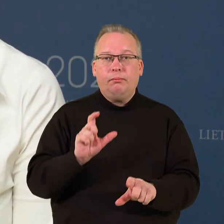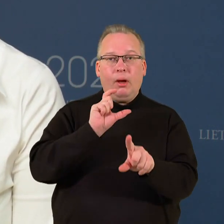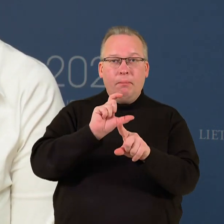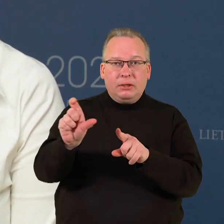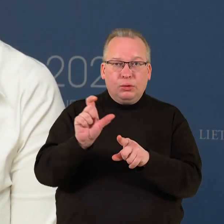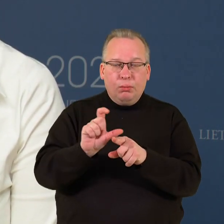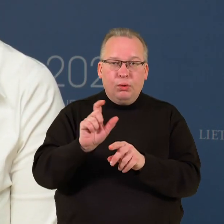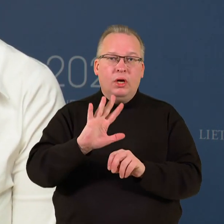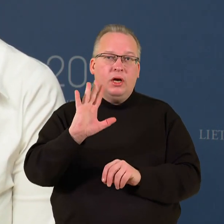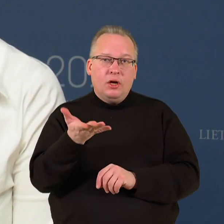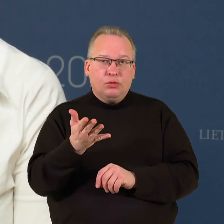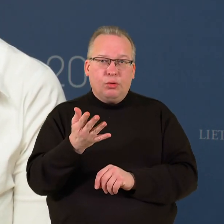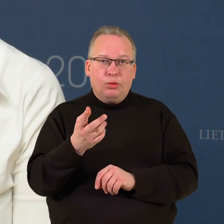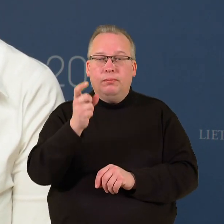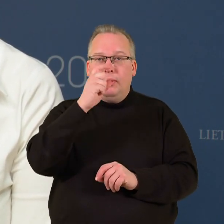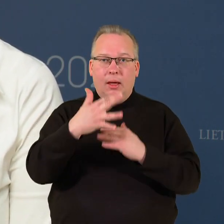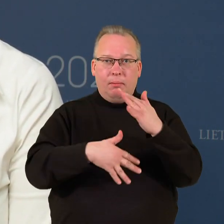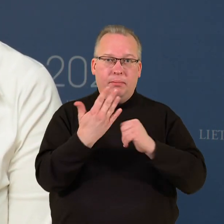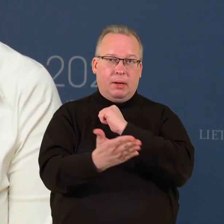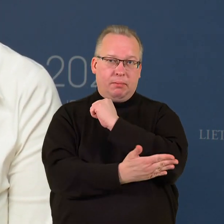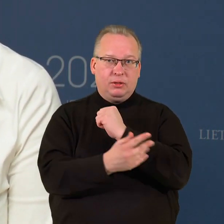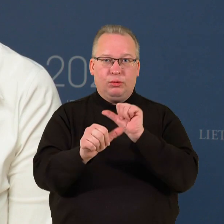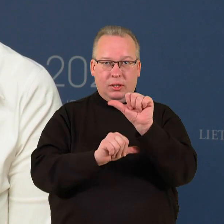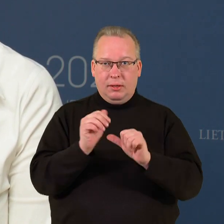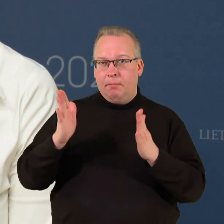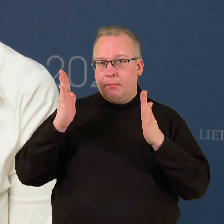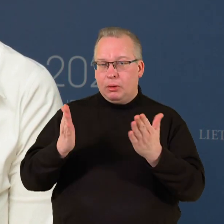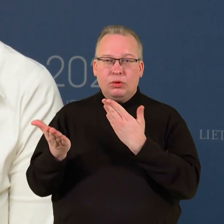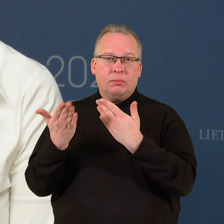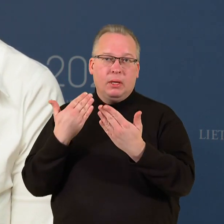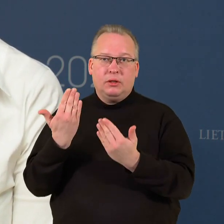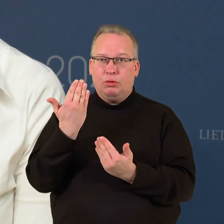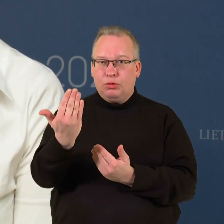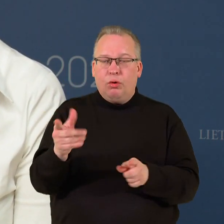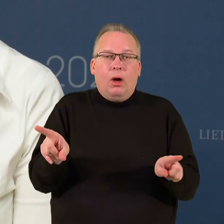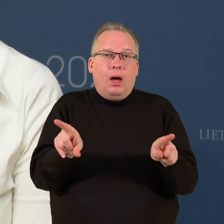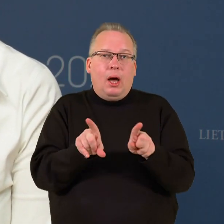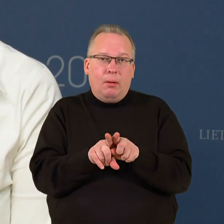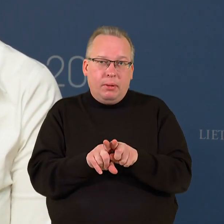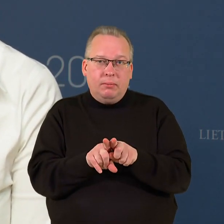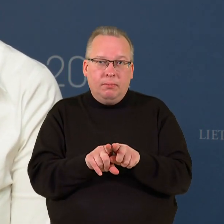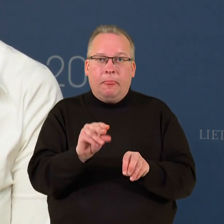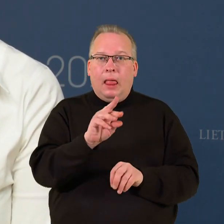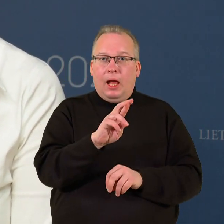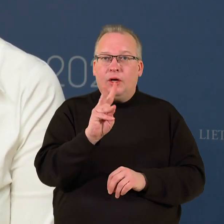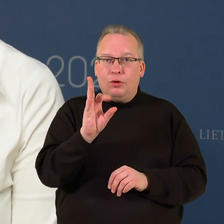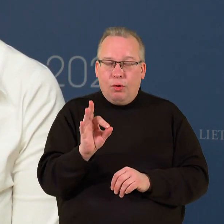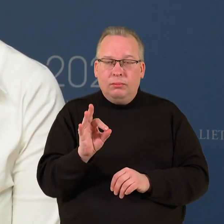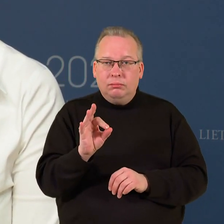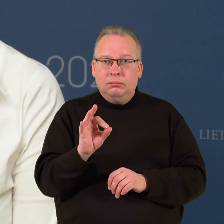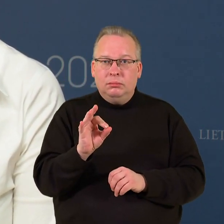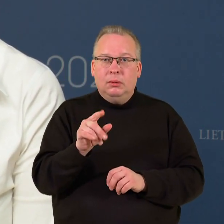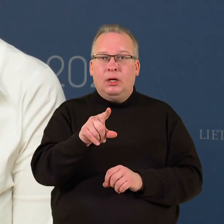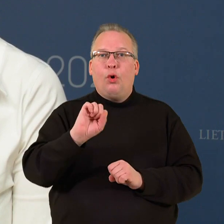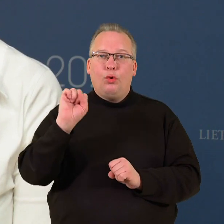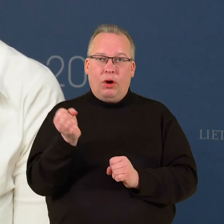priekaišto ar kažkokių nesusipratimų per pastaruosius metus bendraudamas su juo kaip erko pirmininko pavaduotoje ar kaip